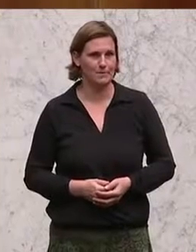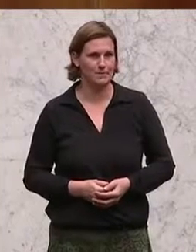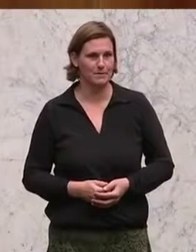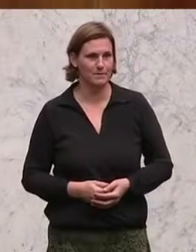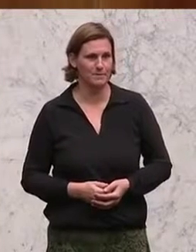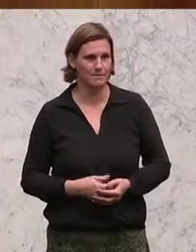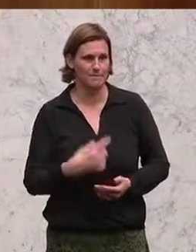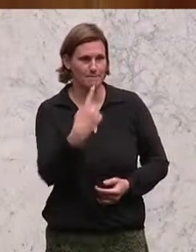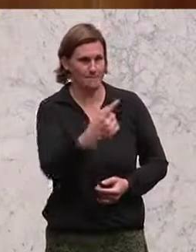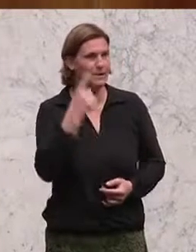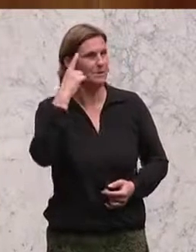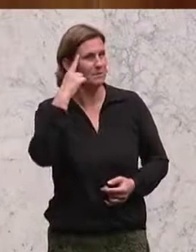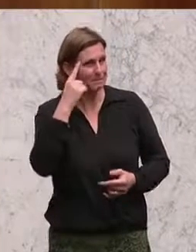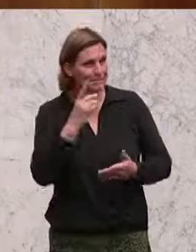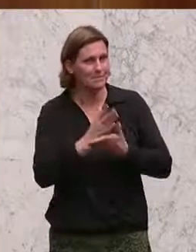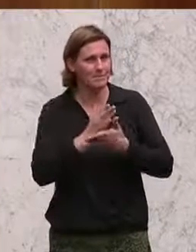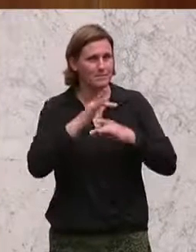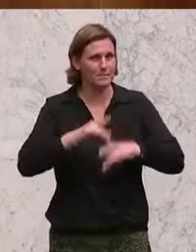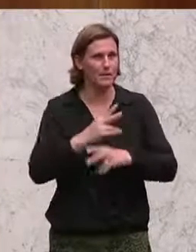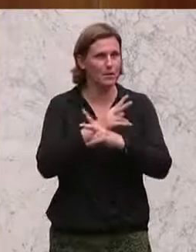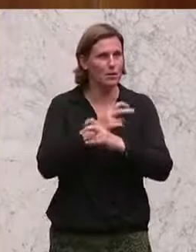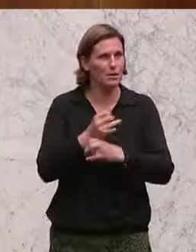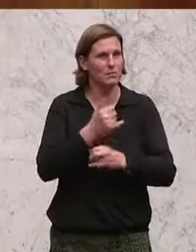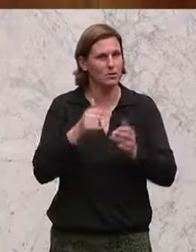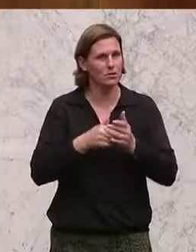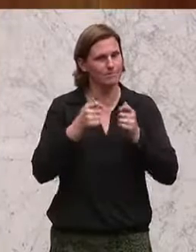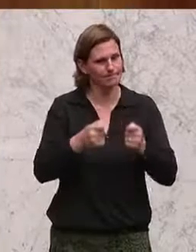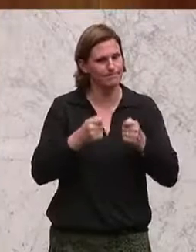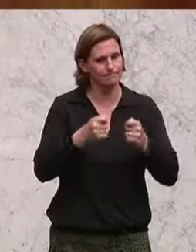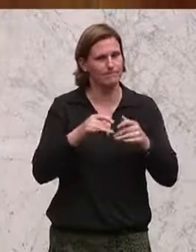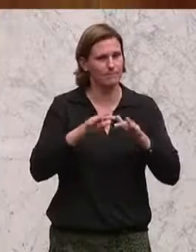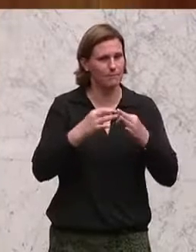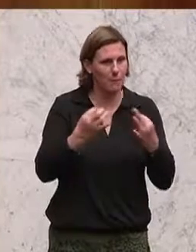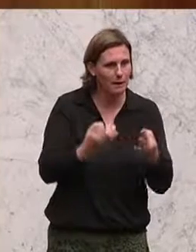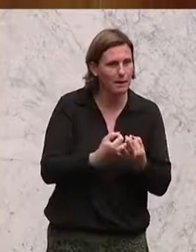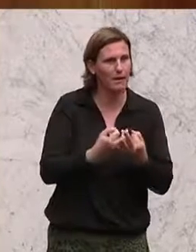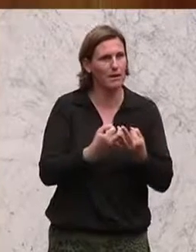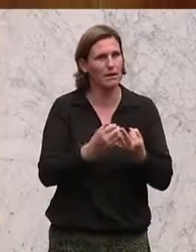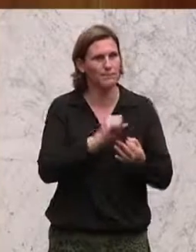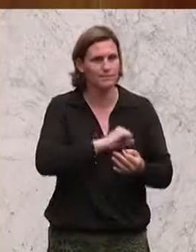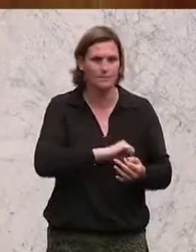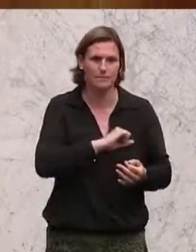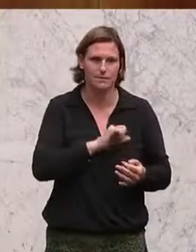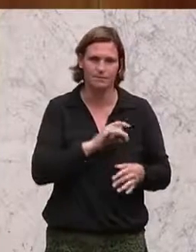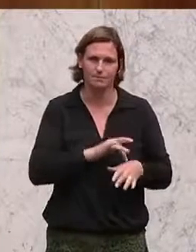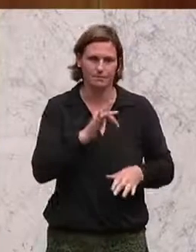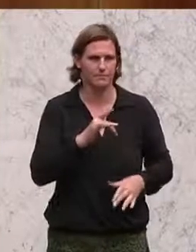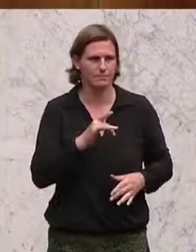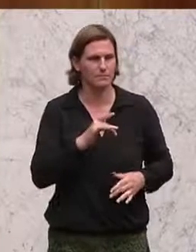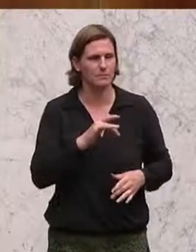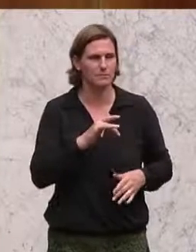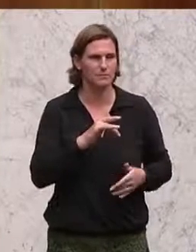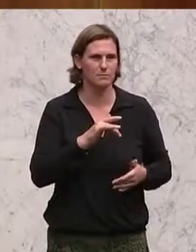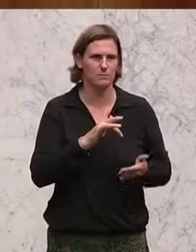Sie wissen, dass in Österreich noch immer Gewalt in der Familie der meiste Punkt an Gewaltausübung